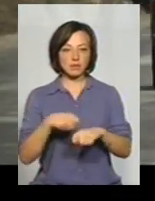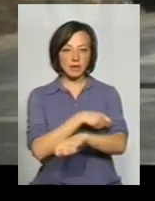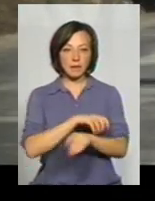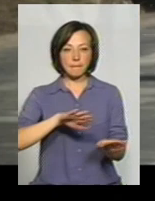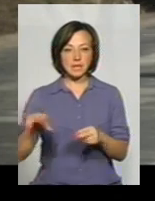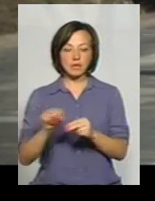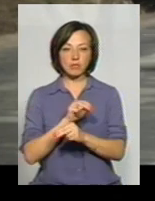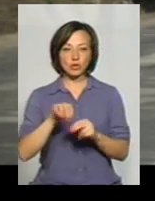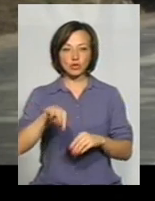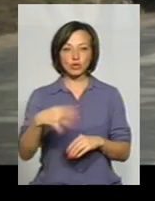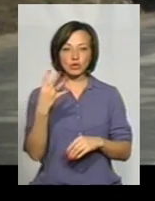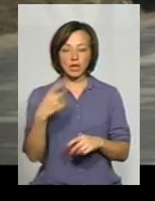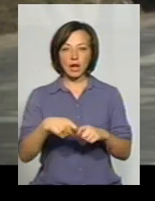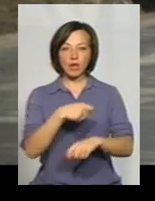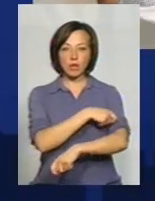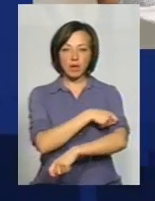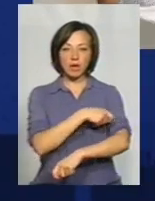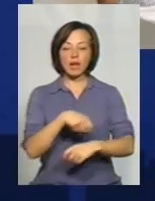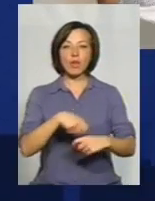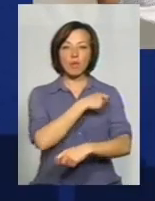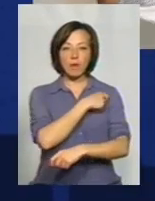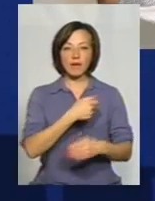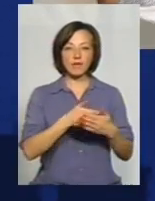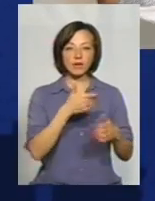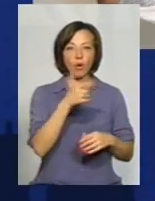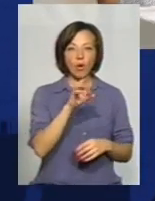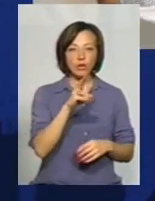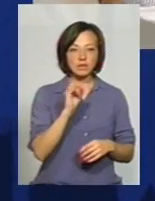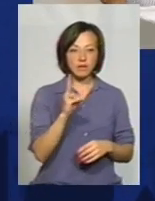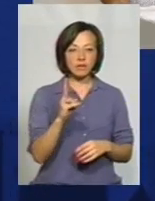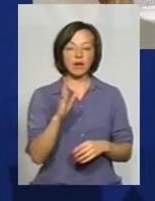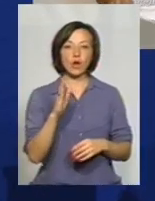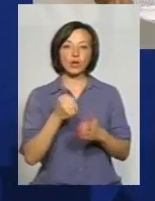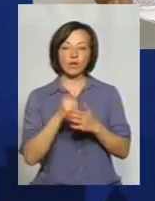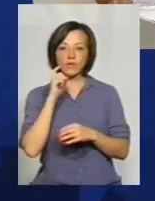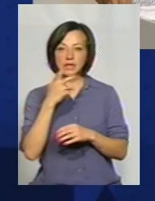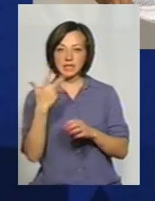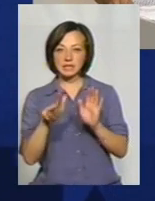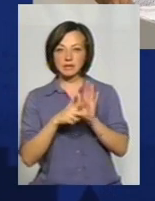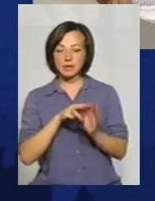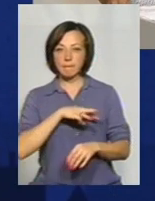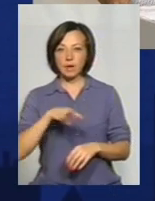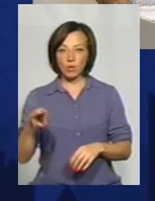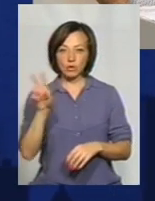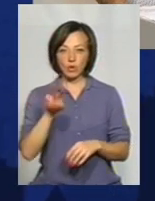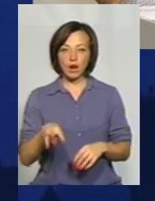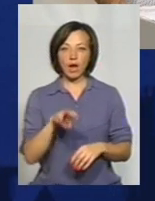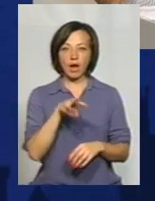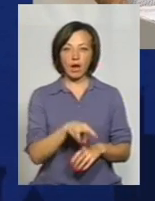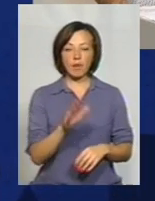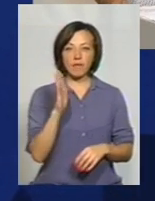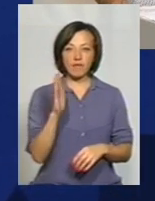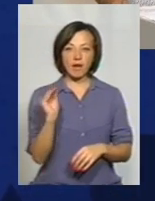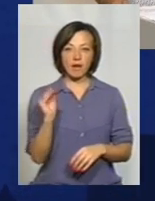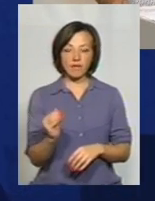ремонту. На 44 кілометри дороги від Голоскова до межі з Вінницькою областю 38 мільйонів доларів передбачив МВФ. Ремонтуватиме китайська